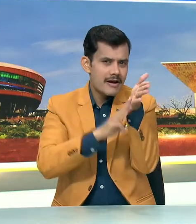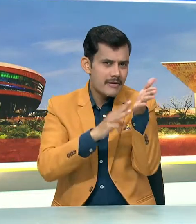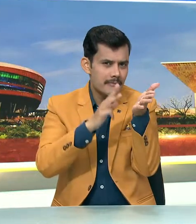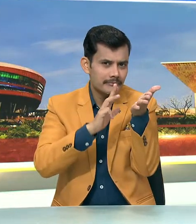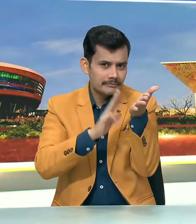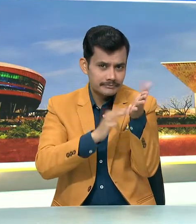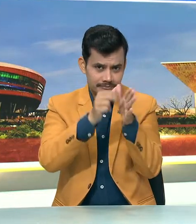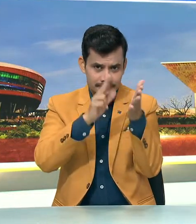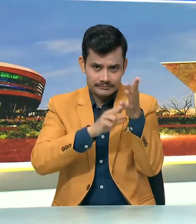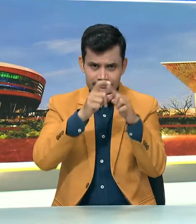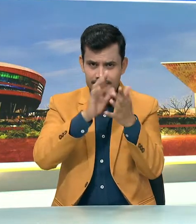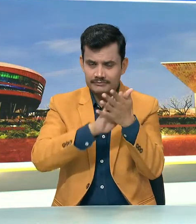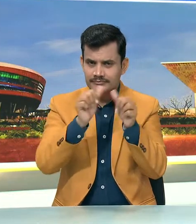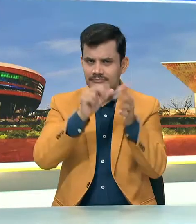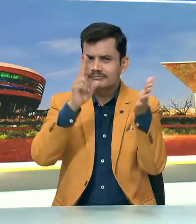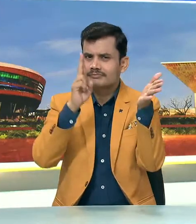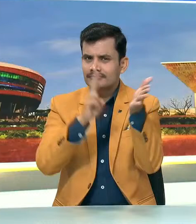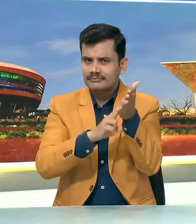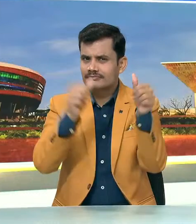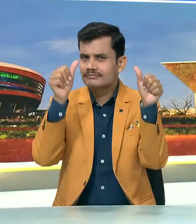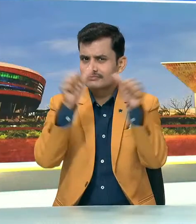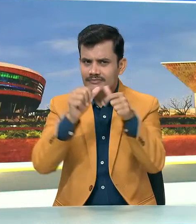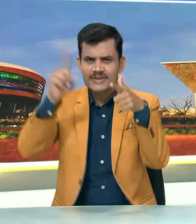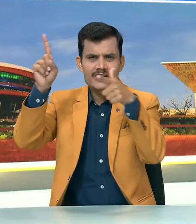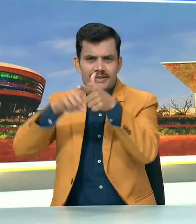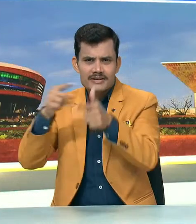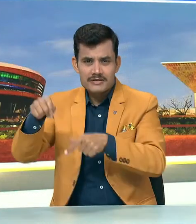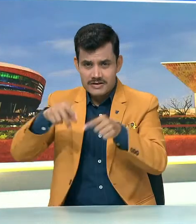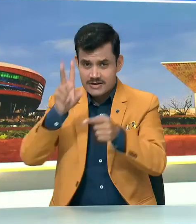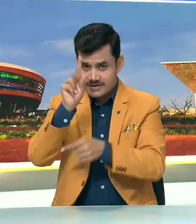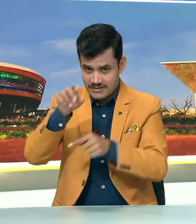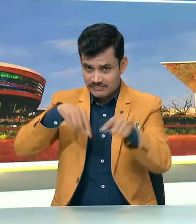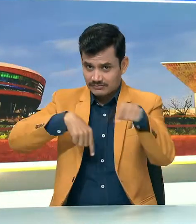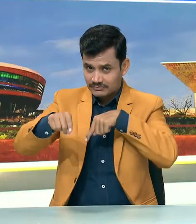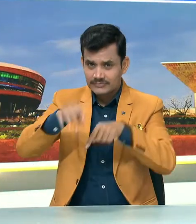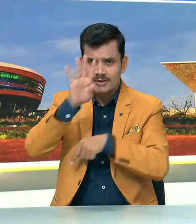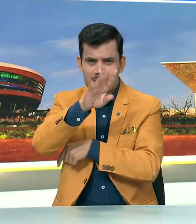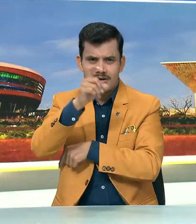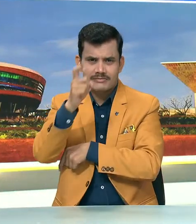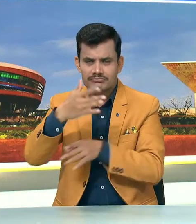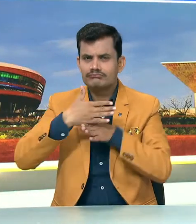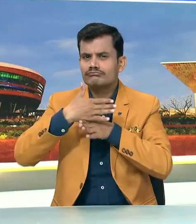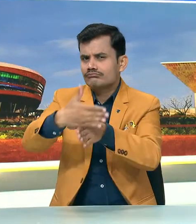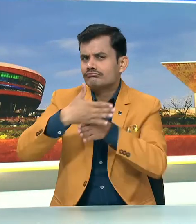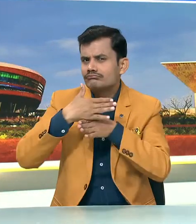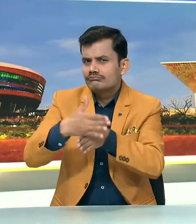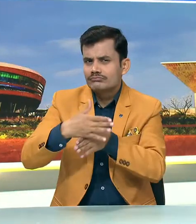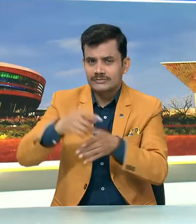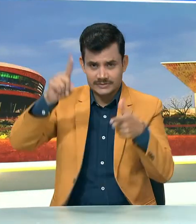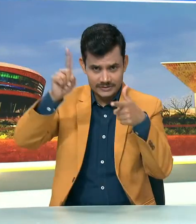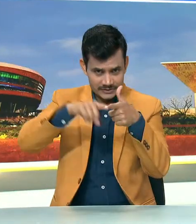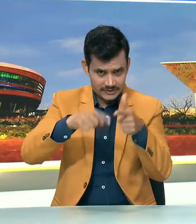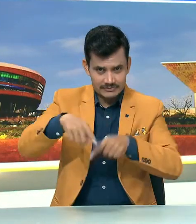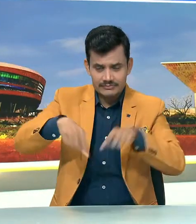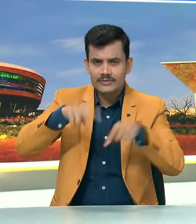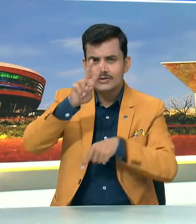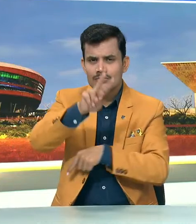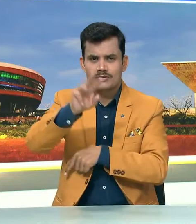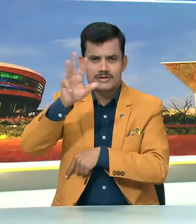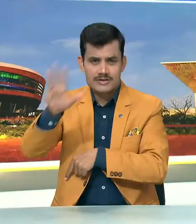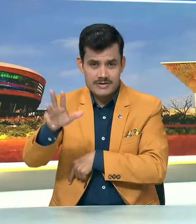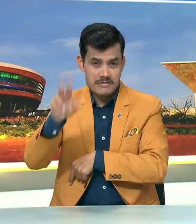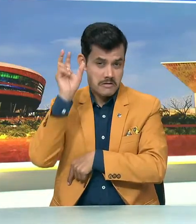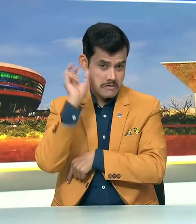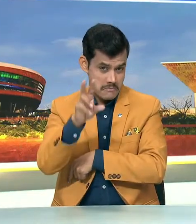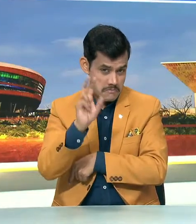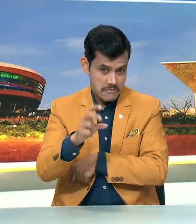रोड्रेक्स ने दूसरे बिकेट के लिए 57 रनों की साजितारी की जैमेमा ने 29 रन बनाए इससे पहले गेंदबाजी में